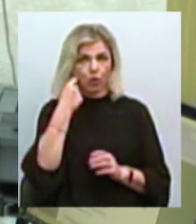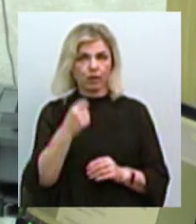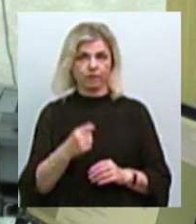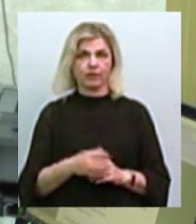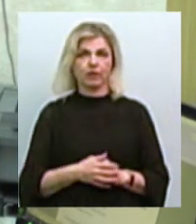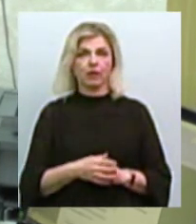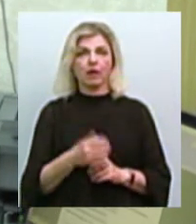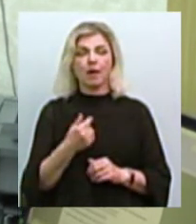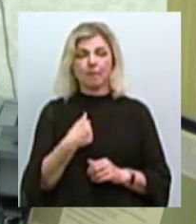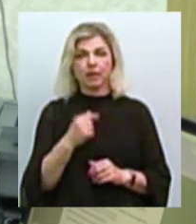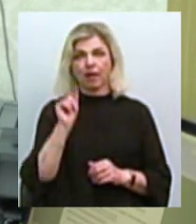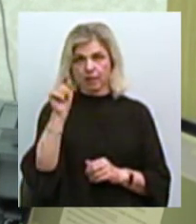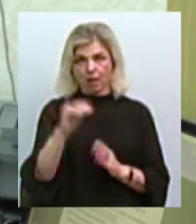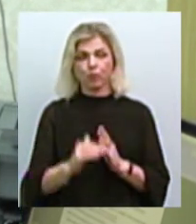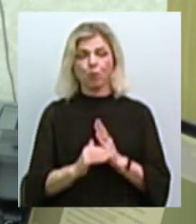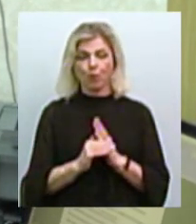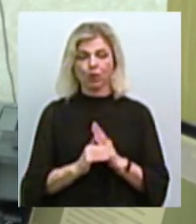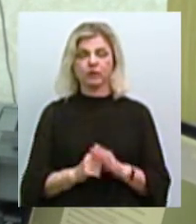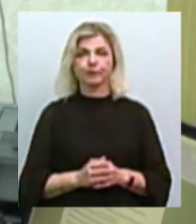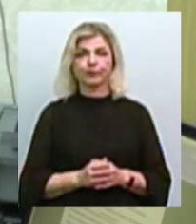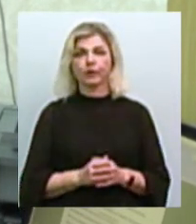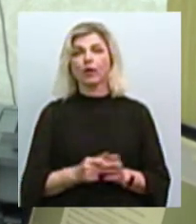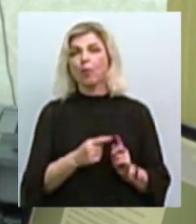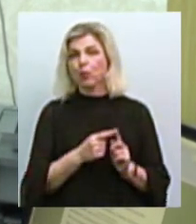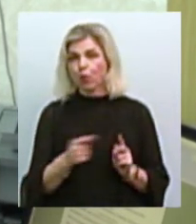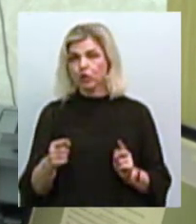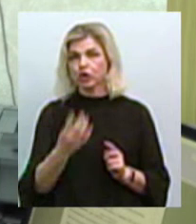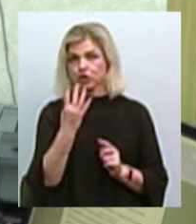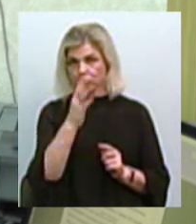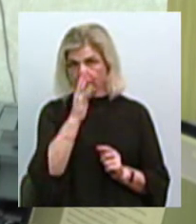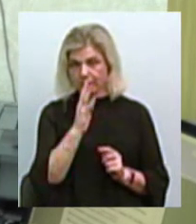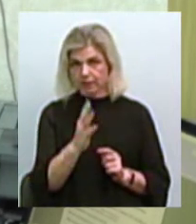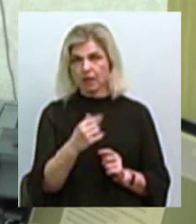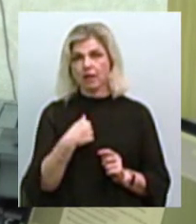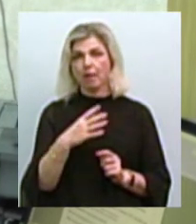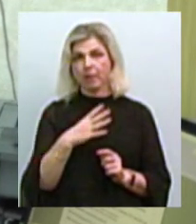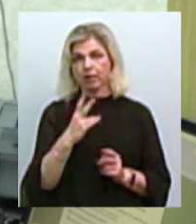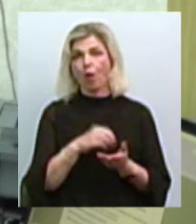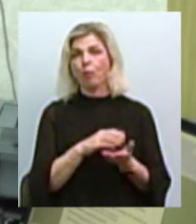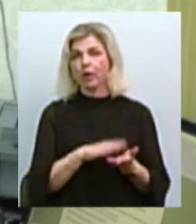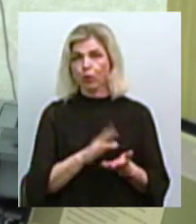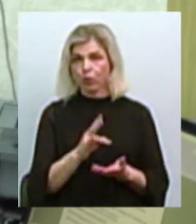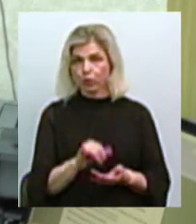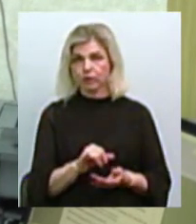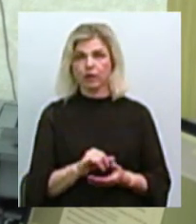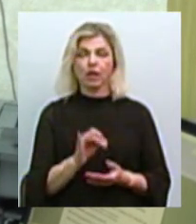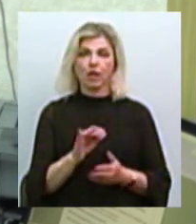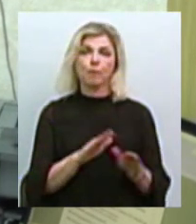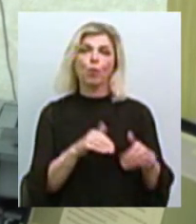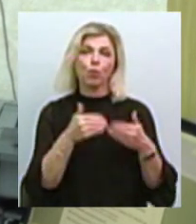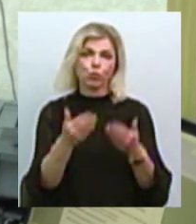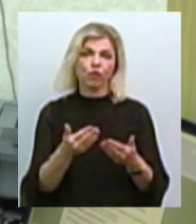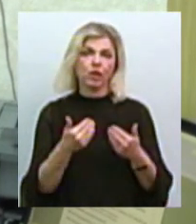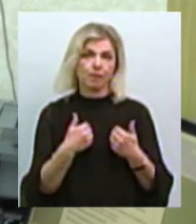Тобто мені там допомогли. Протягом чотирьох місяців я в них була на обліку і пропонували